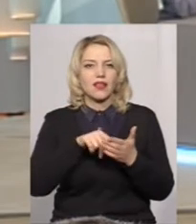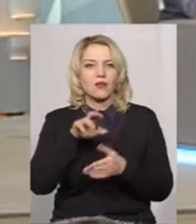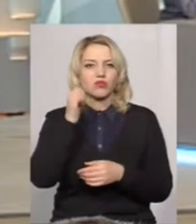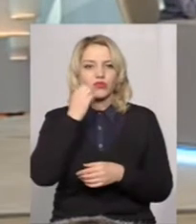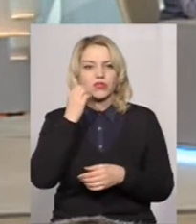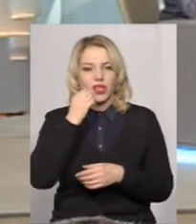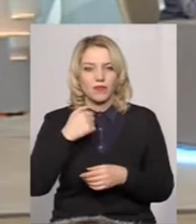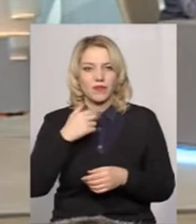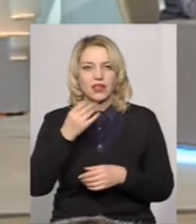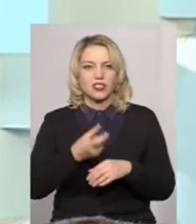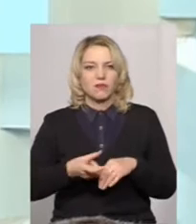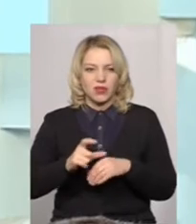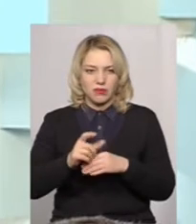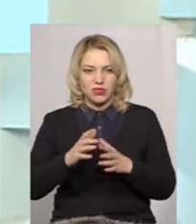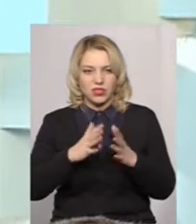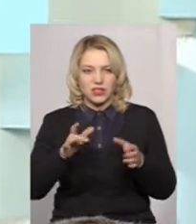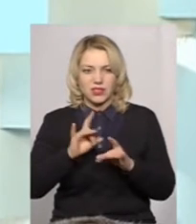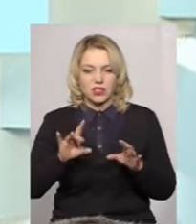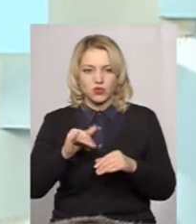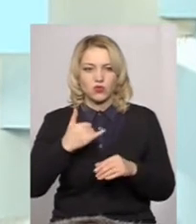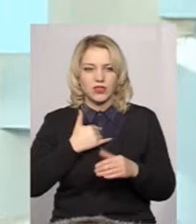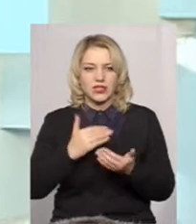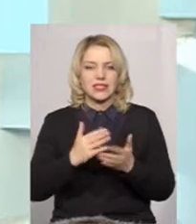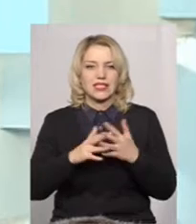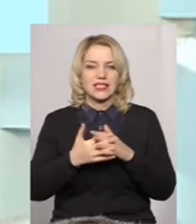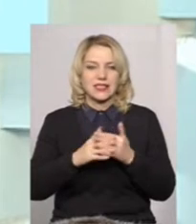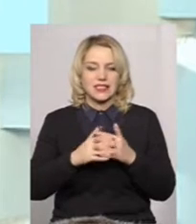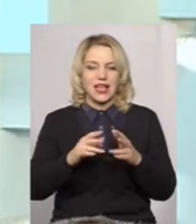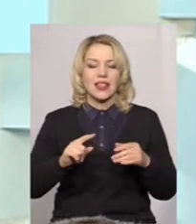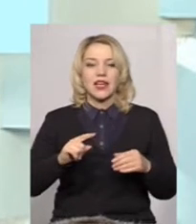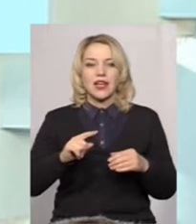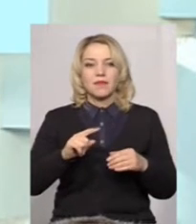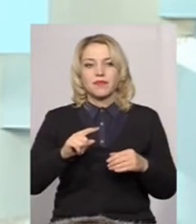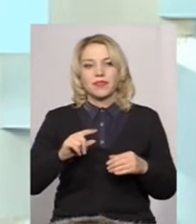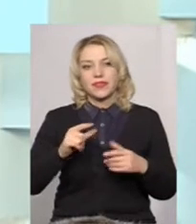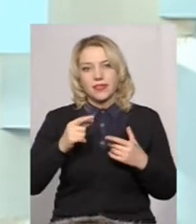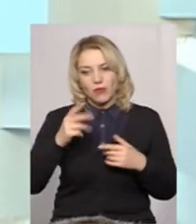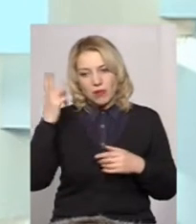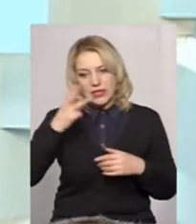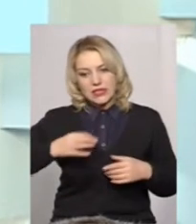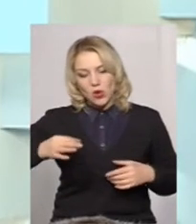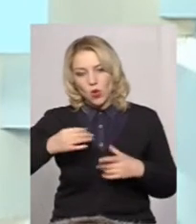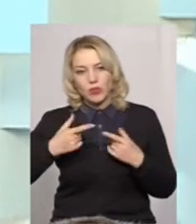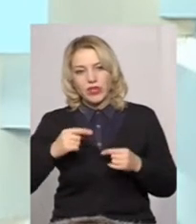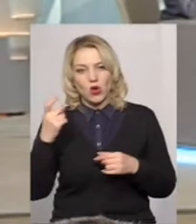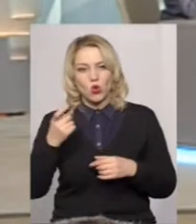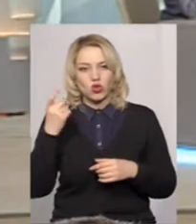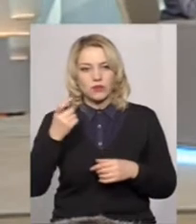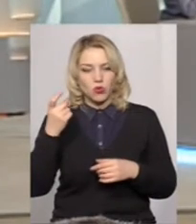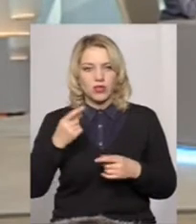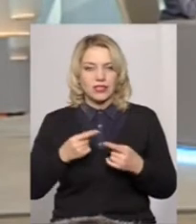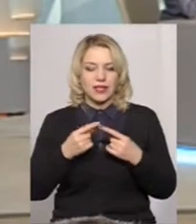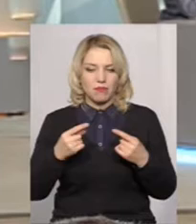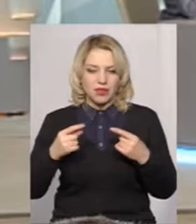Ярослав. Я вам даже більше скажу, давайте об'єктивно. У нас є села, населені пункти в Хмельницькій області, де оцей так званий господарським